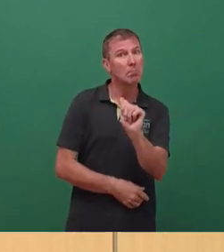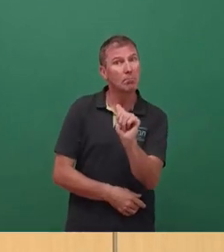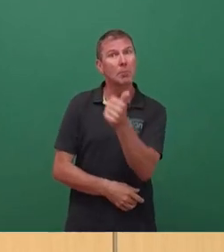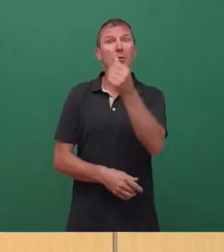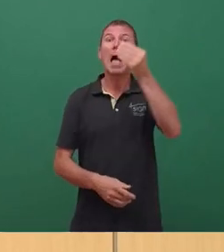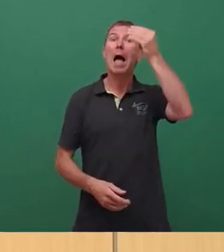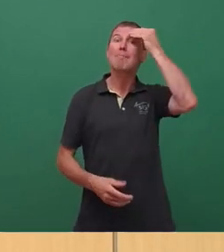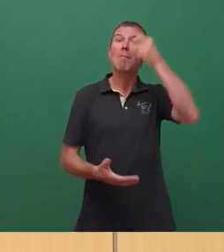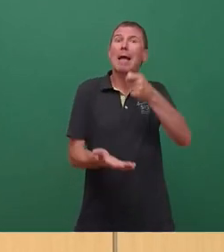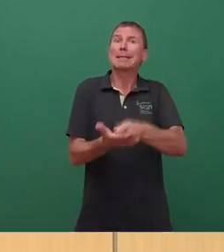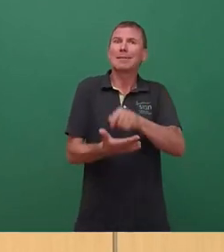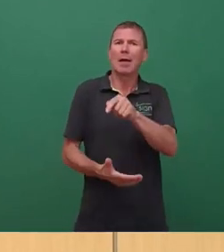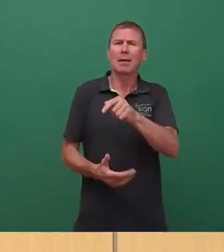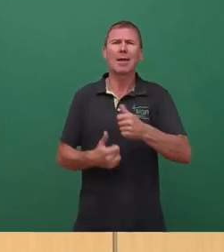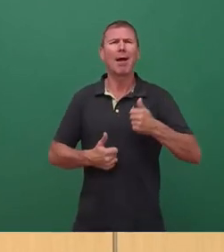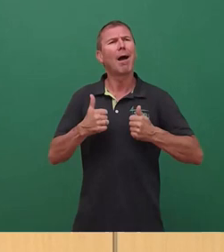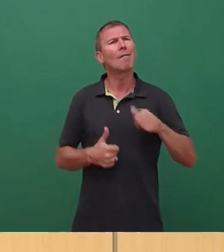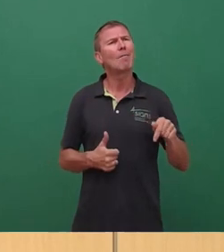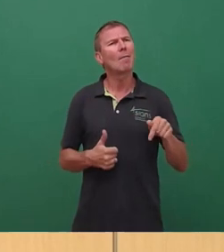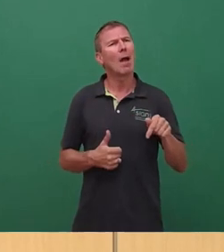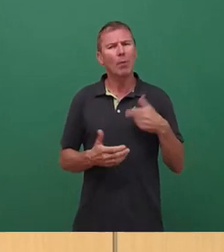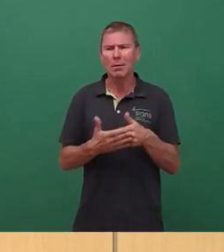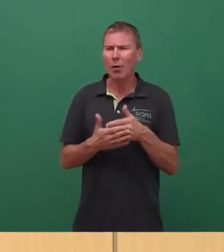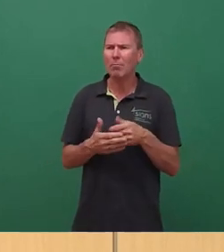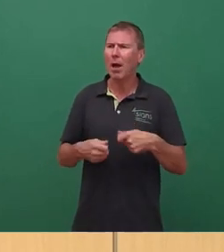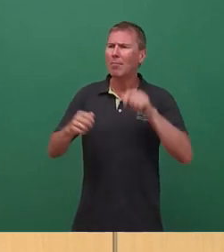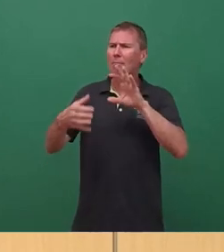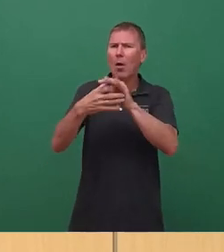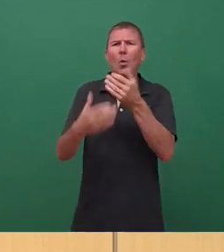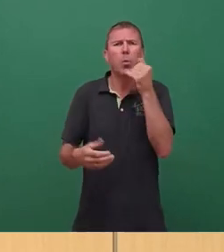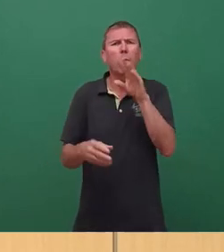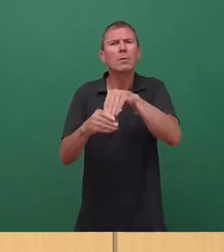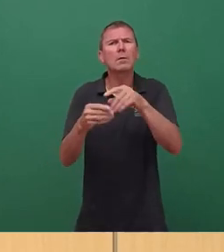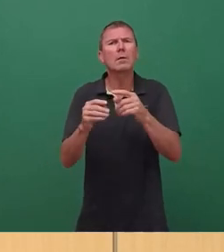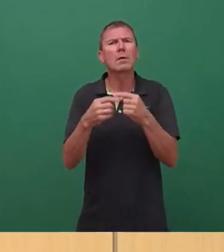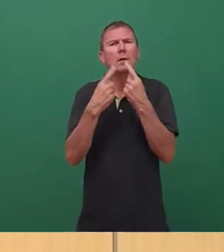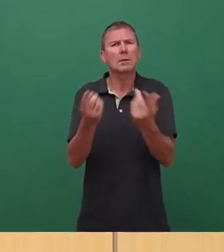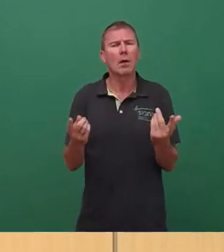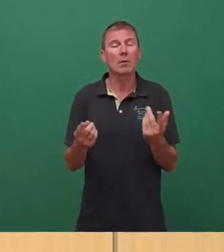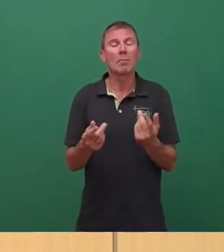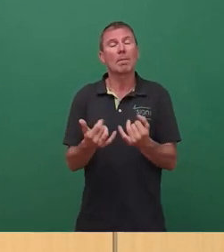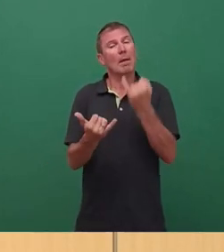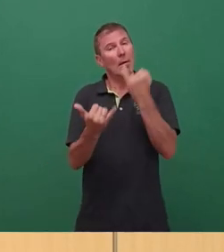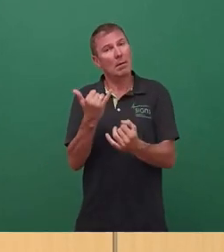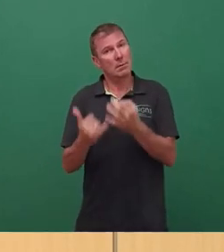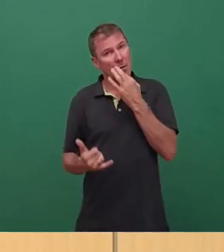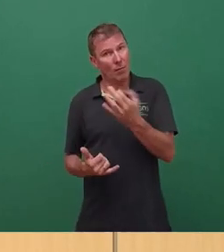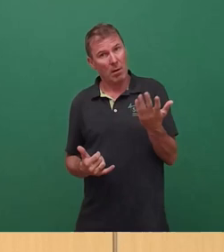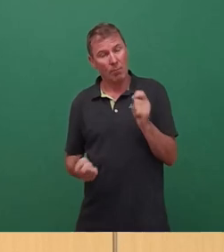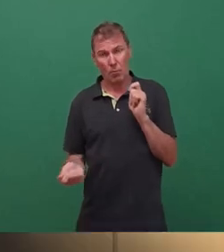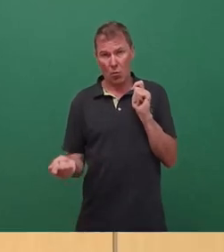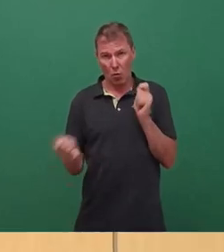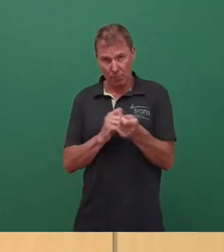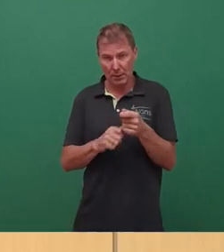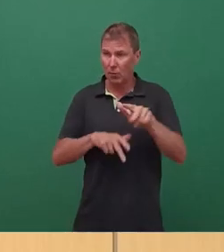warum hat man sich dann im Wettbewerb nicht zu einer Frage der möglichen Bebauung geäußert? Nicht zuletzt steht die Frage im Raum, inwiefern die Umsetzung durch die Verwaltung